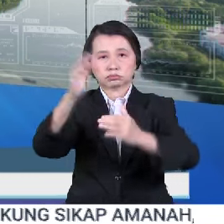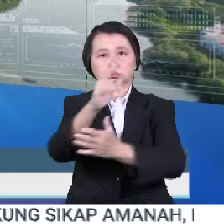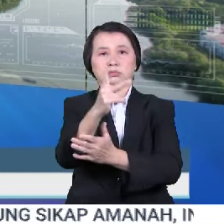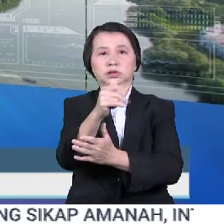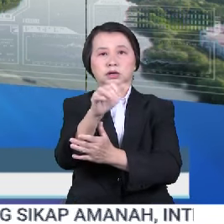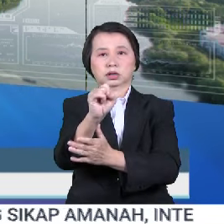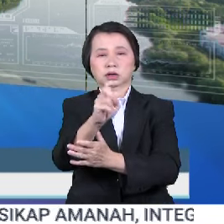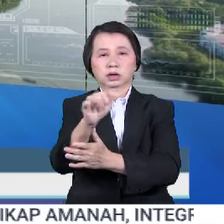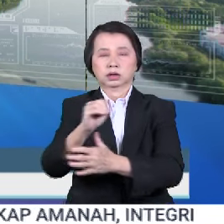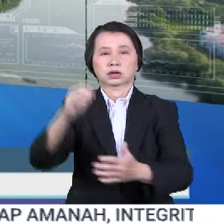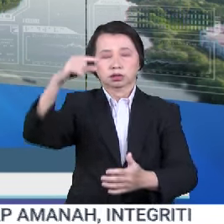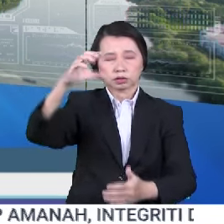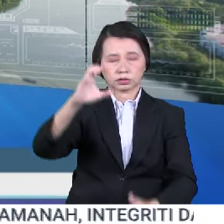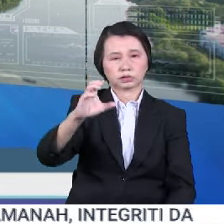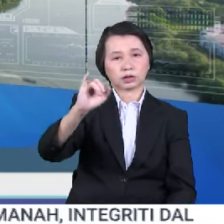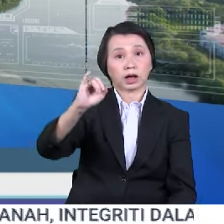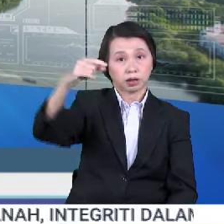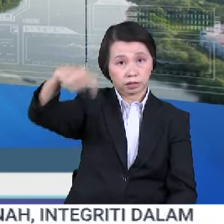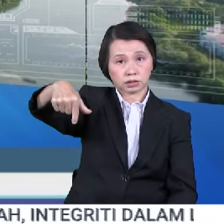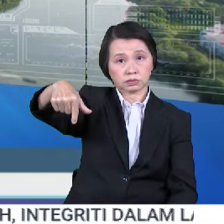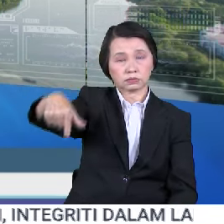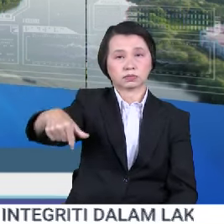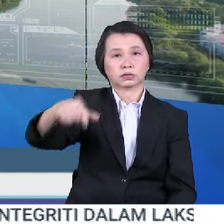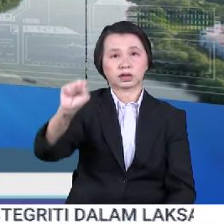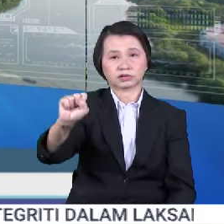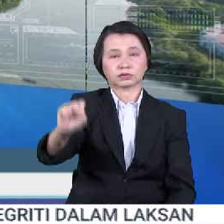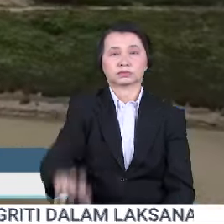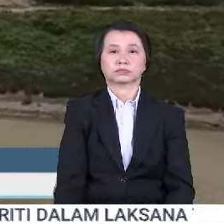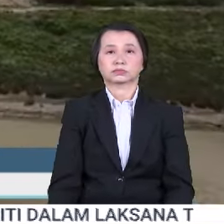imigresen, kuarantin dan keselamatan, CIQS.